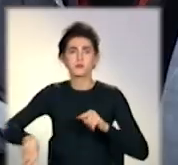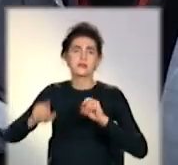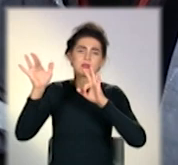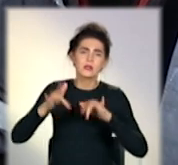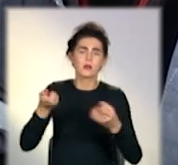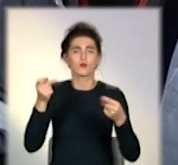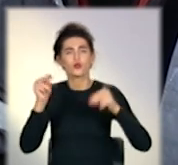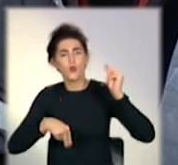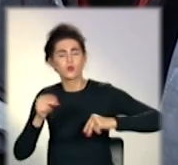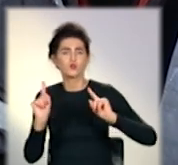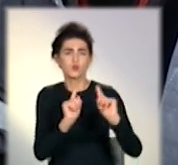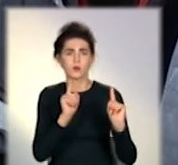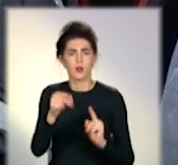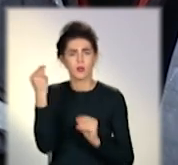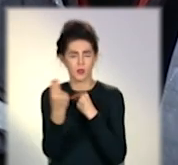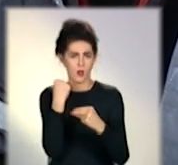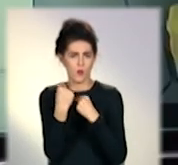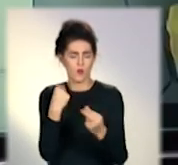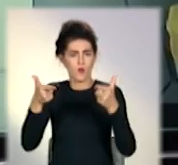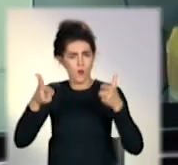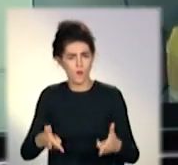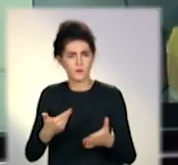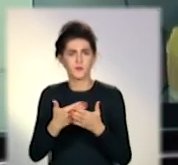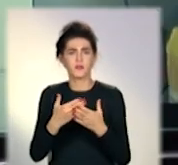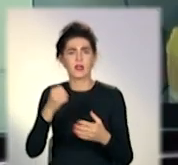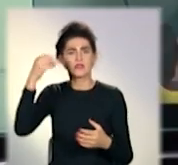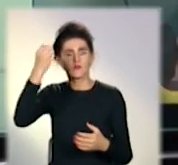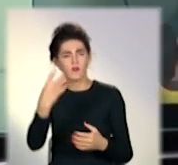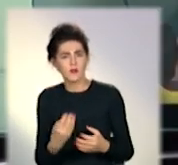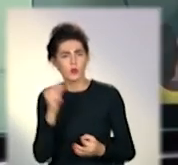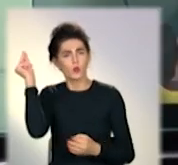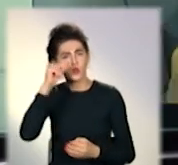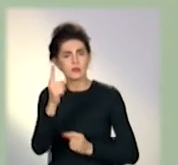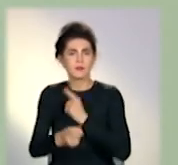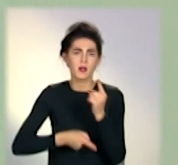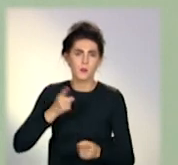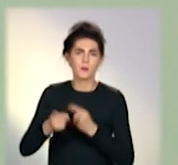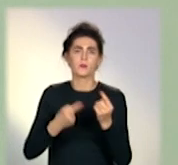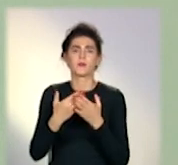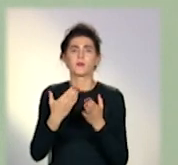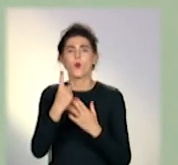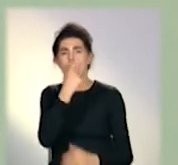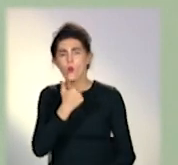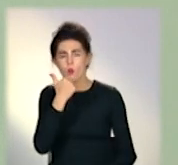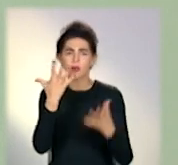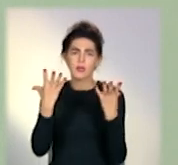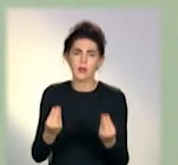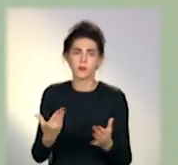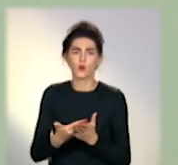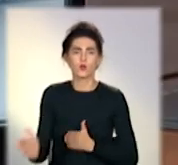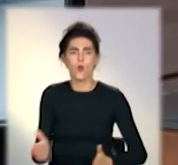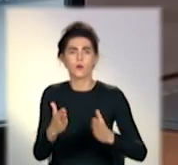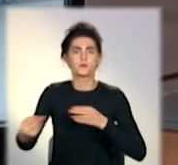Поки учень у кабіні, інструктор може змінити колір світлофору, пору дня або року та навіть покласти на дорозі